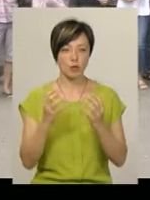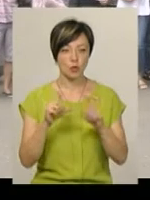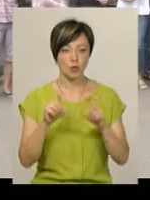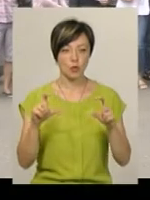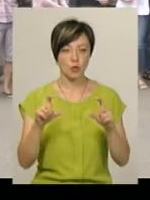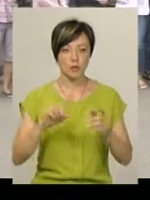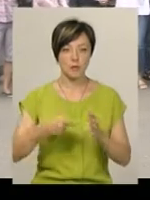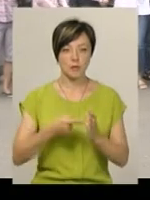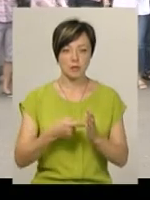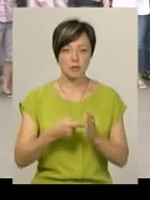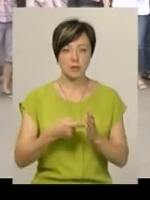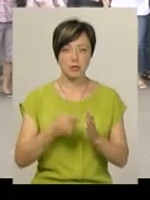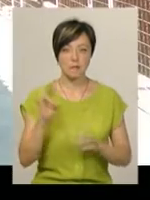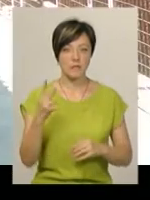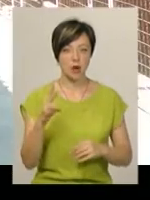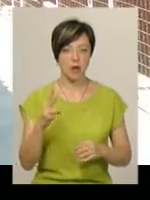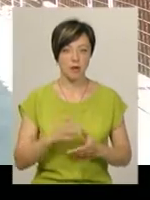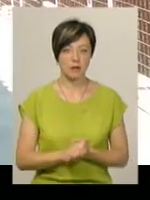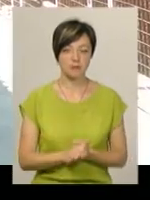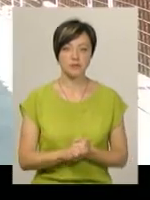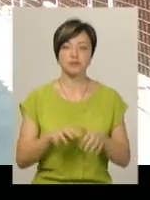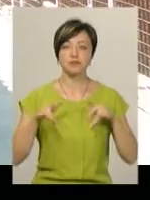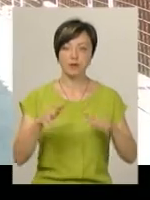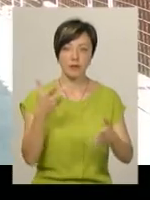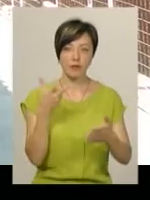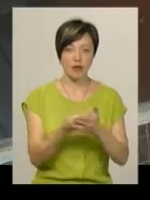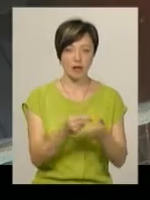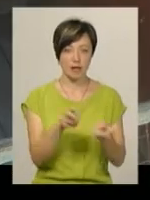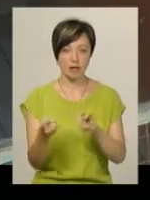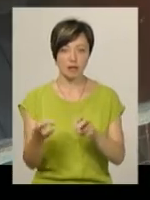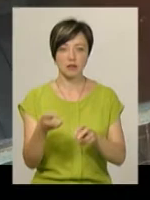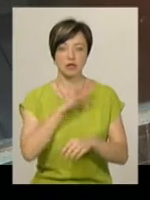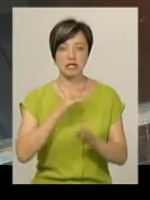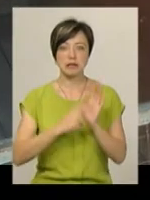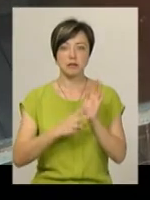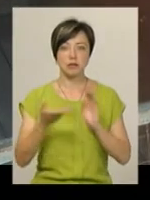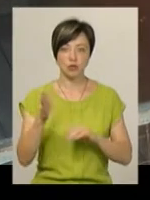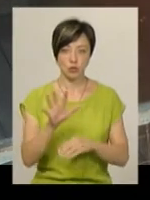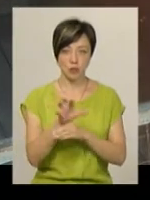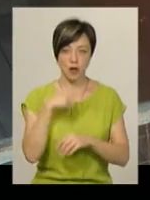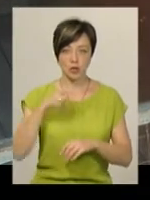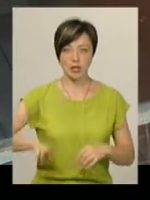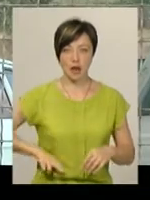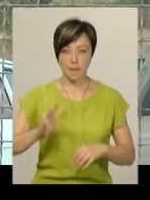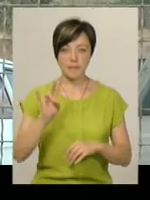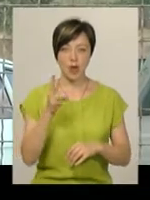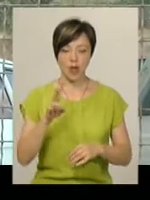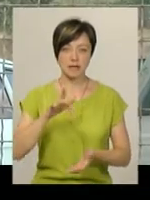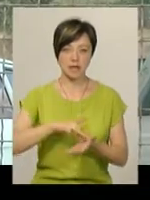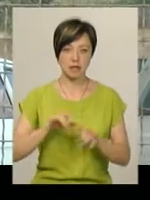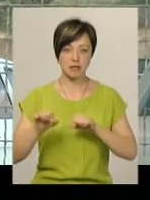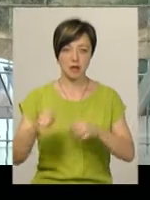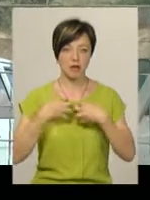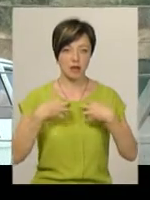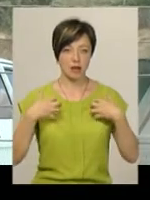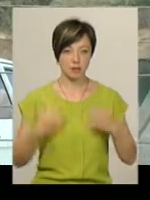Миколаєві. Процедуру ефтаназії застосували до 70 собак, каже директор Миколаївського центру захисту